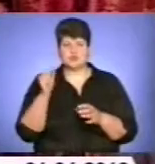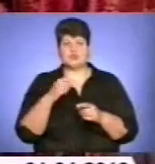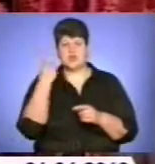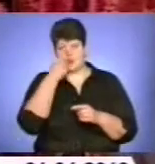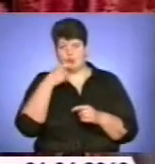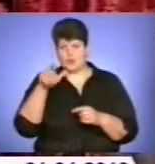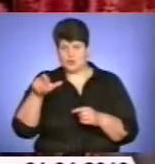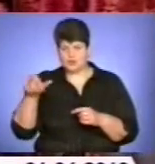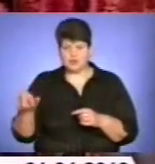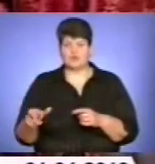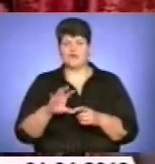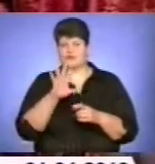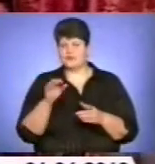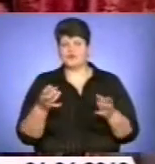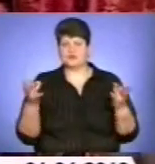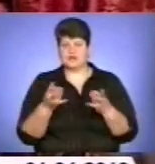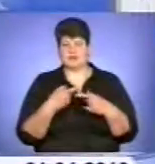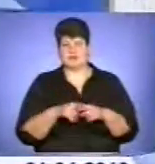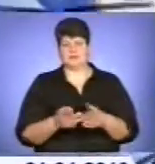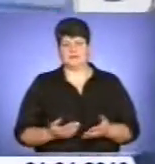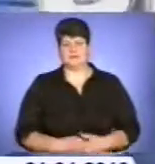спорядження, яке може знадобитися.